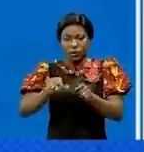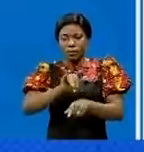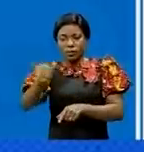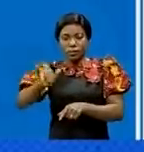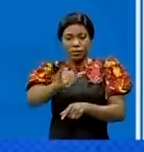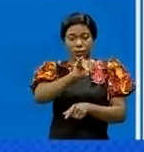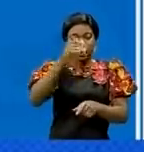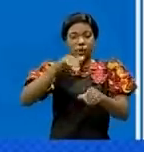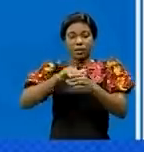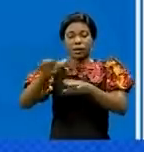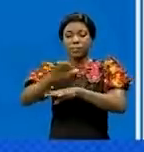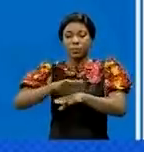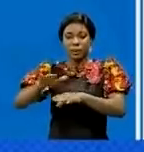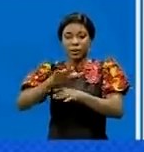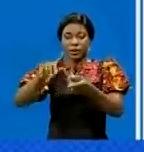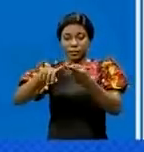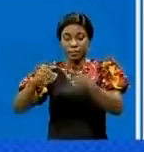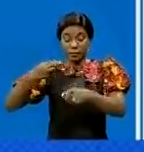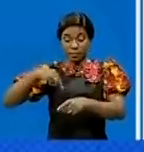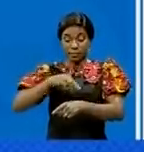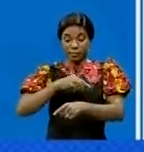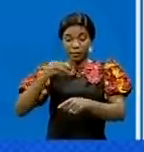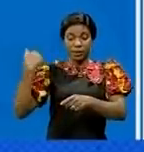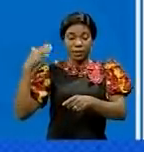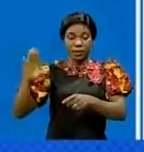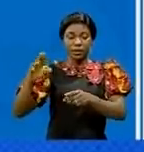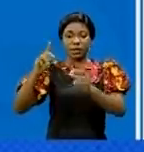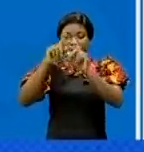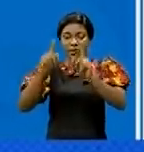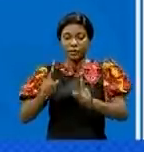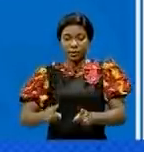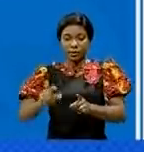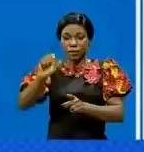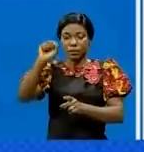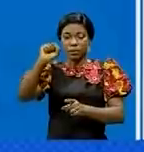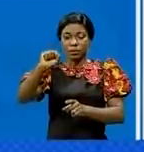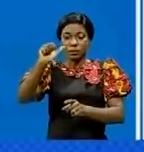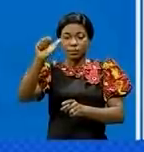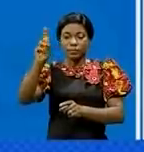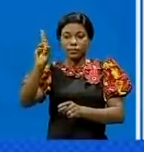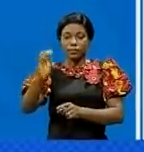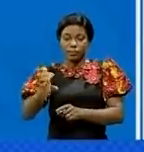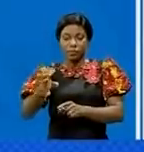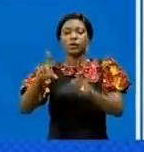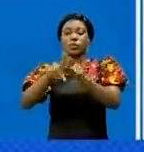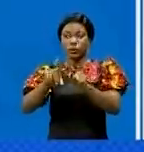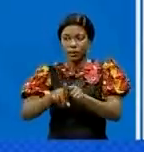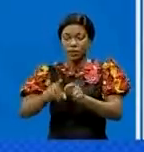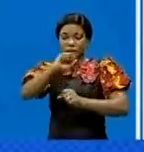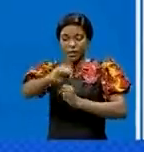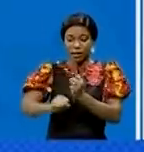au sein de pays membres de la communauté des États de l'Afrique australe, SABEC. Il était question d'une part de